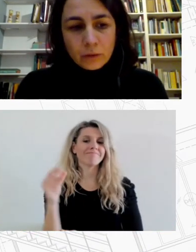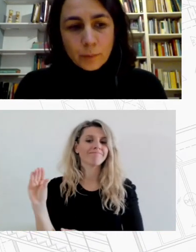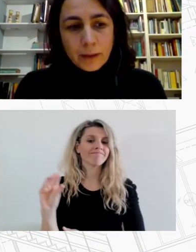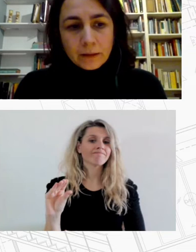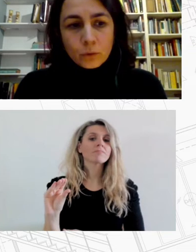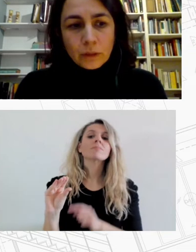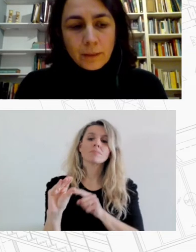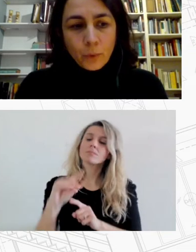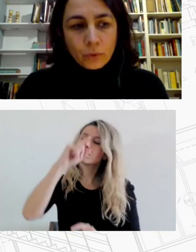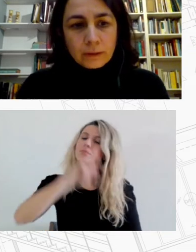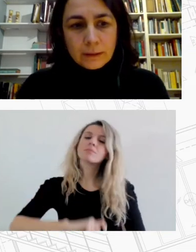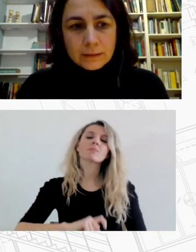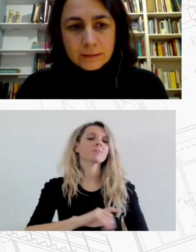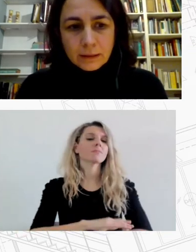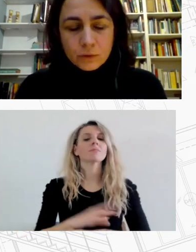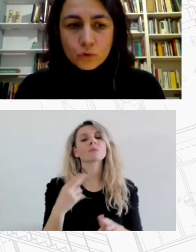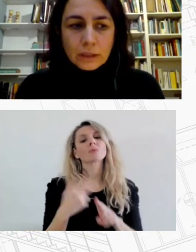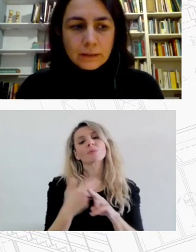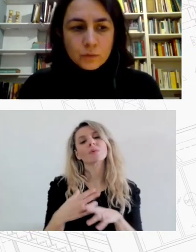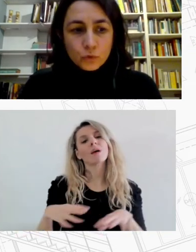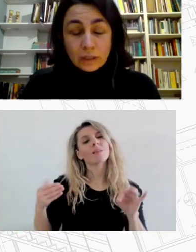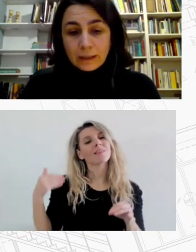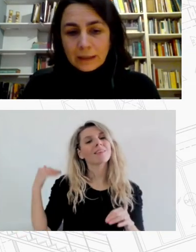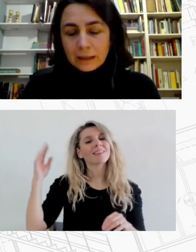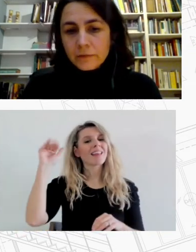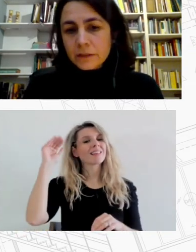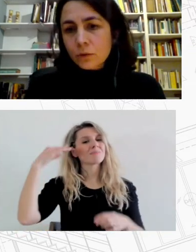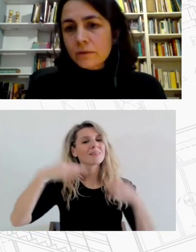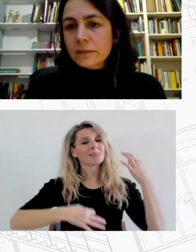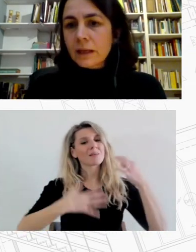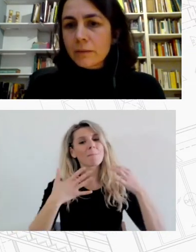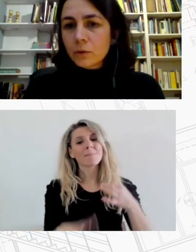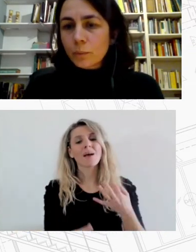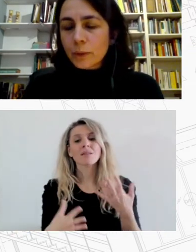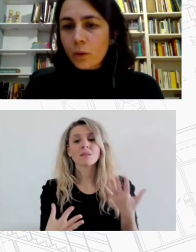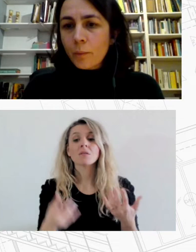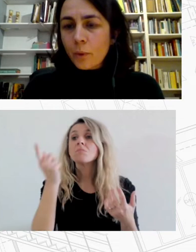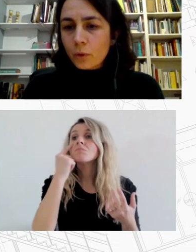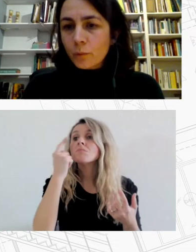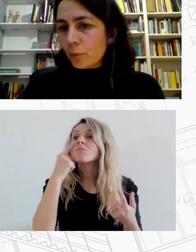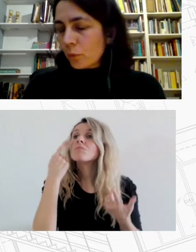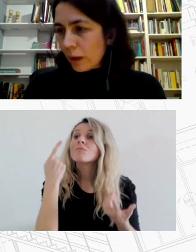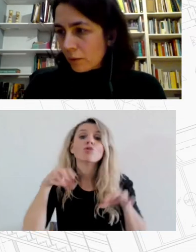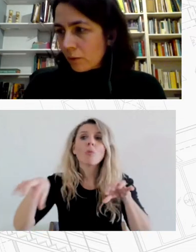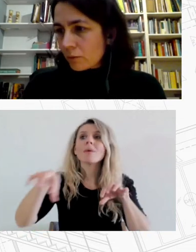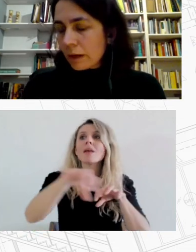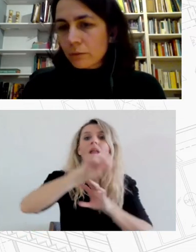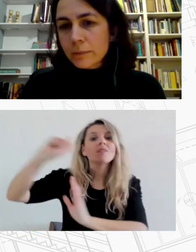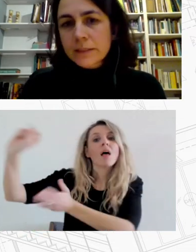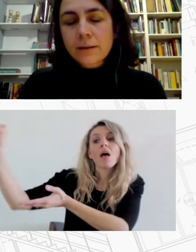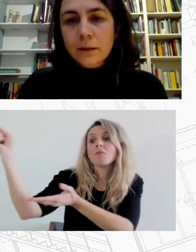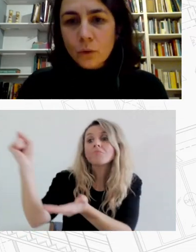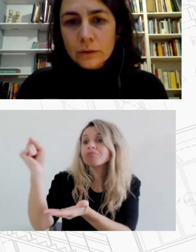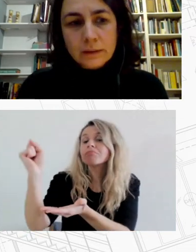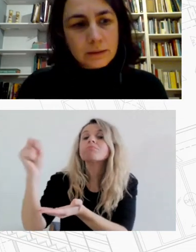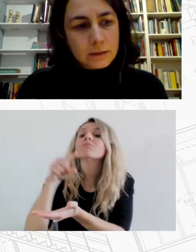απολύτως απαραίτητο και υπόθηκε και στην αρχή στους χαιρετισμούς η ανείχνευση των υφιστάμενων τοπικών πόρων που έχουν να κάνουν και